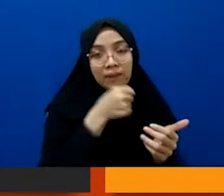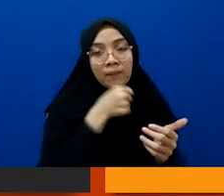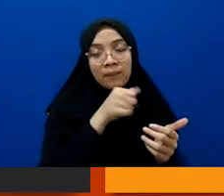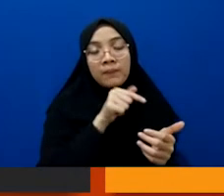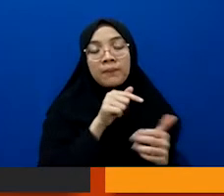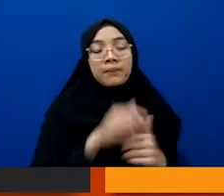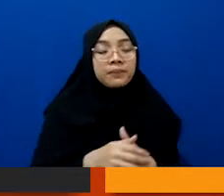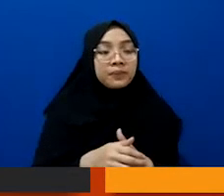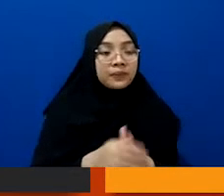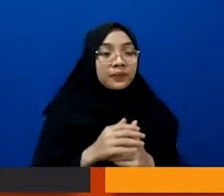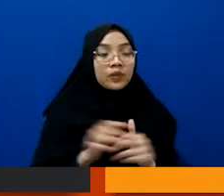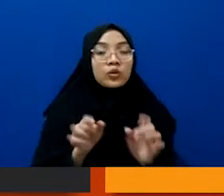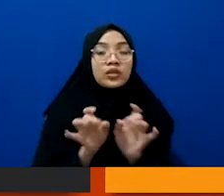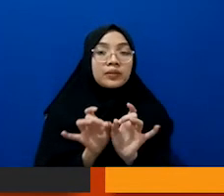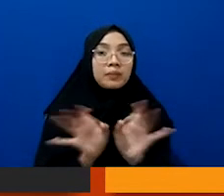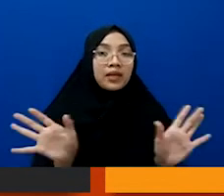Nah, ini hal yang berbeda.